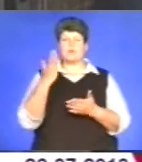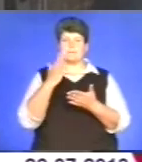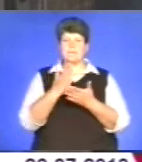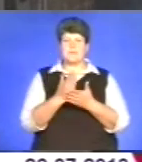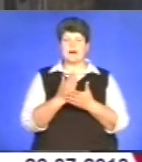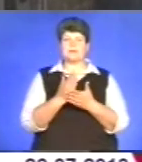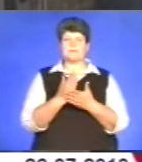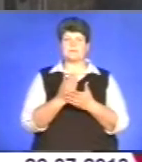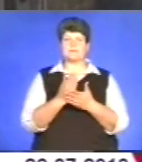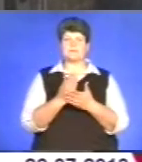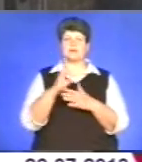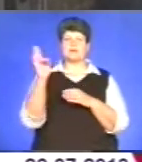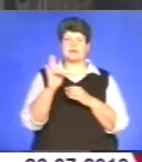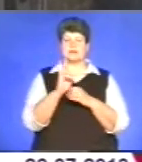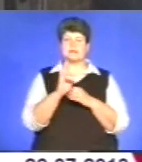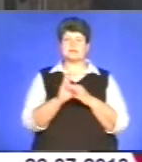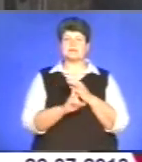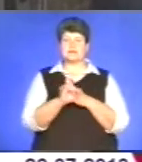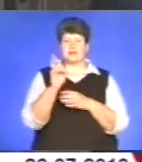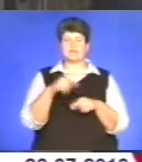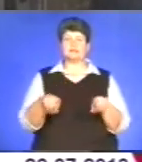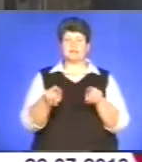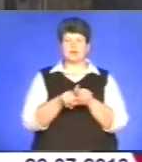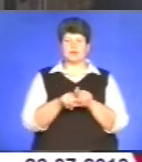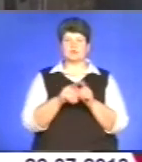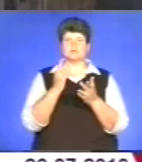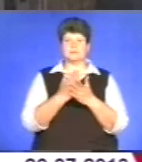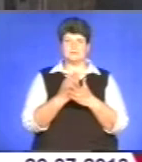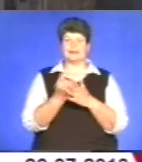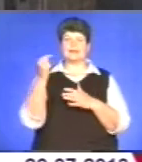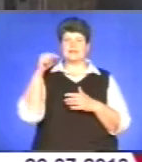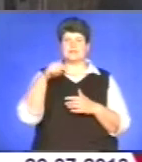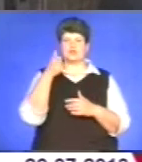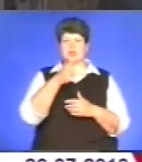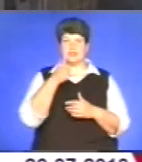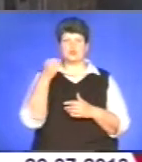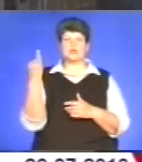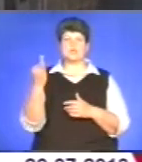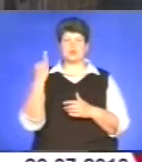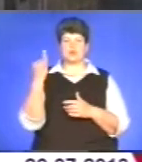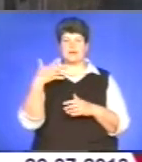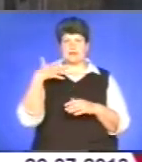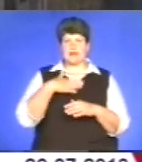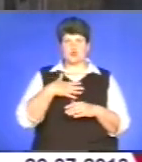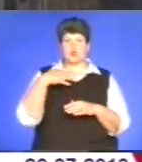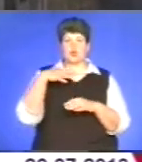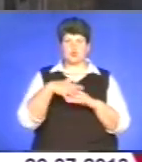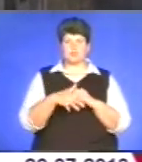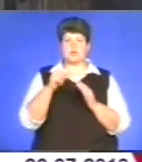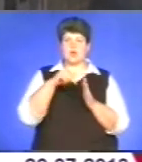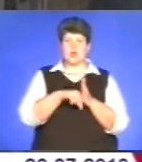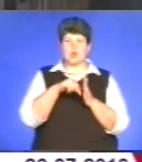тисячолітню історію. Це дуже важливо для нас, для нашого самоусвідомлення, для усвідомлення ролі